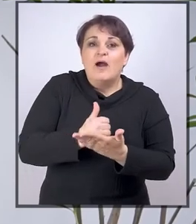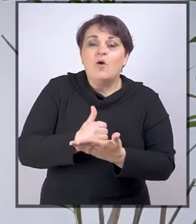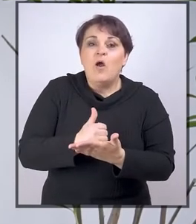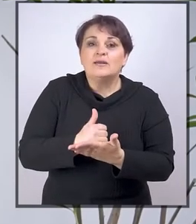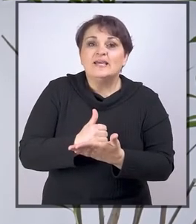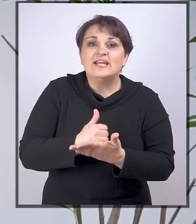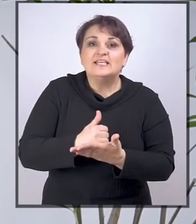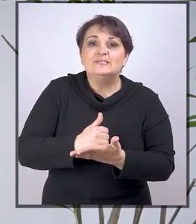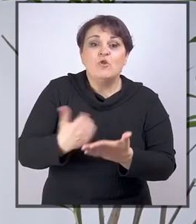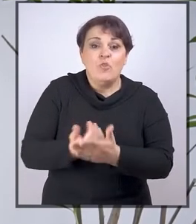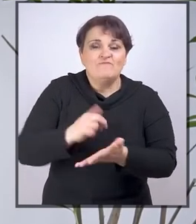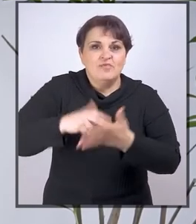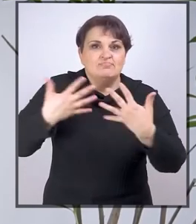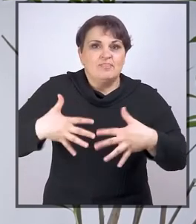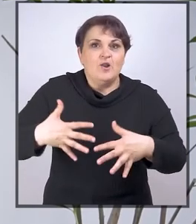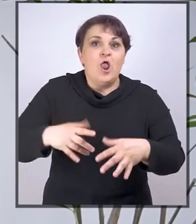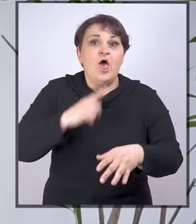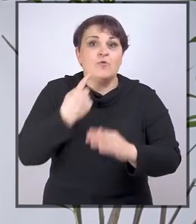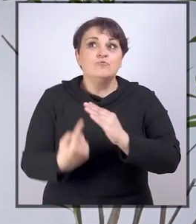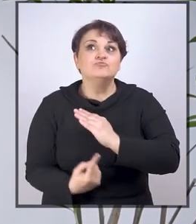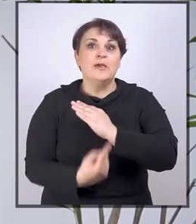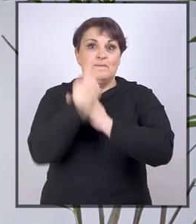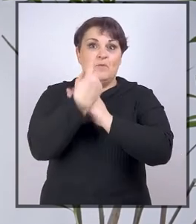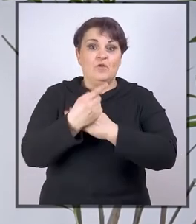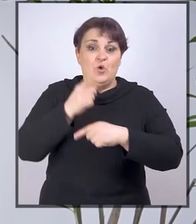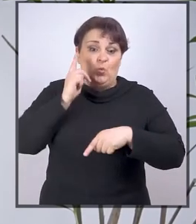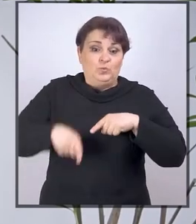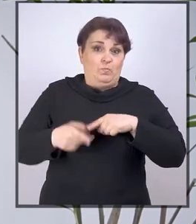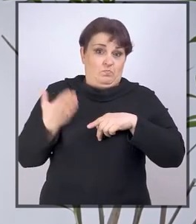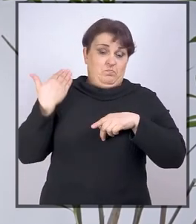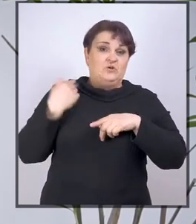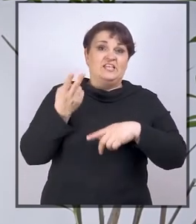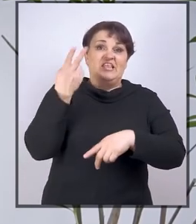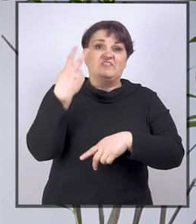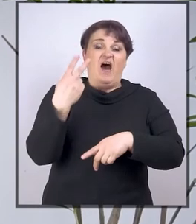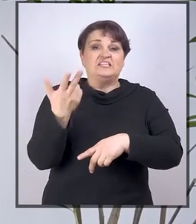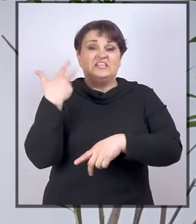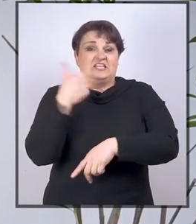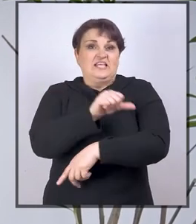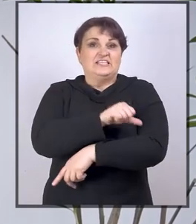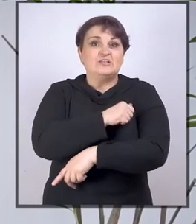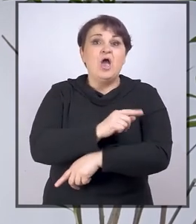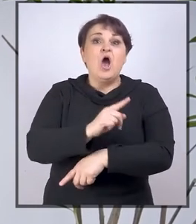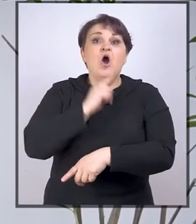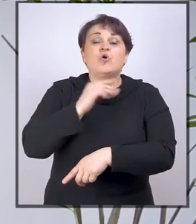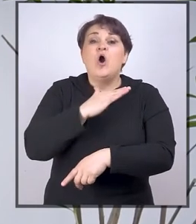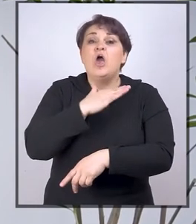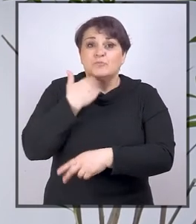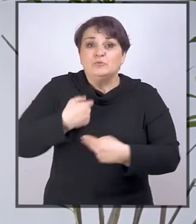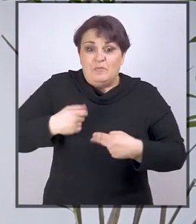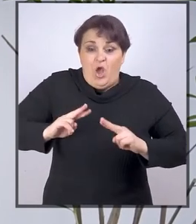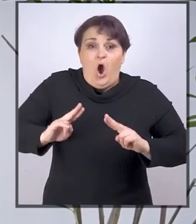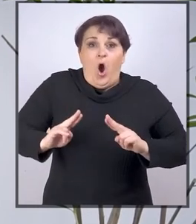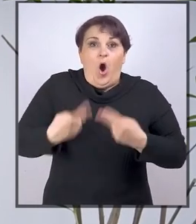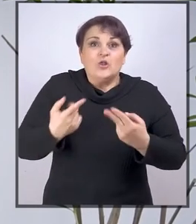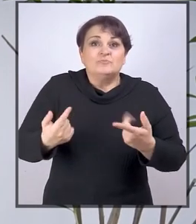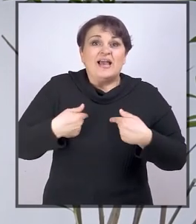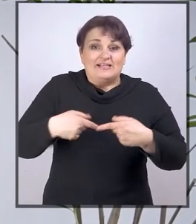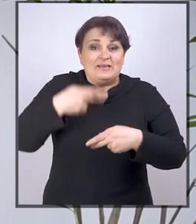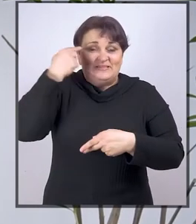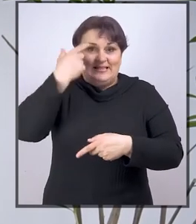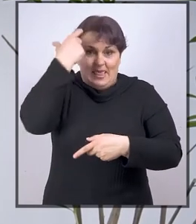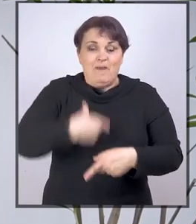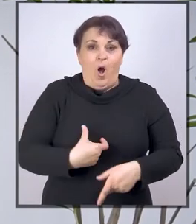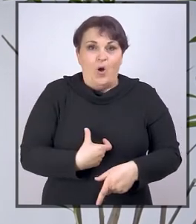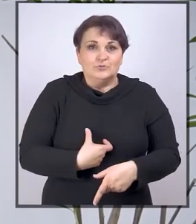kako da koristim tehnologije koje su se pojavile u zadnjih 20-30 godina, koje